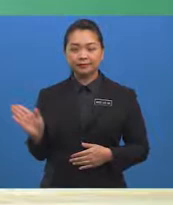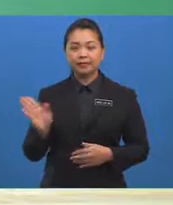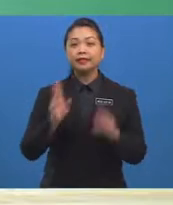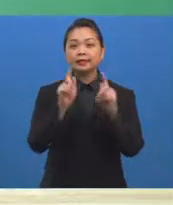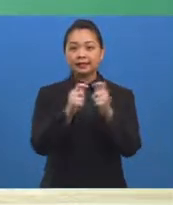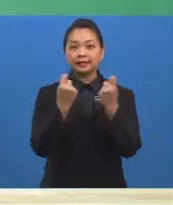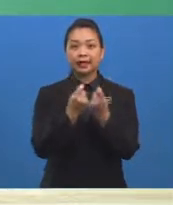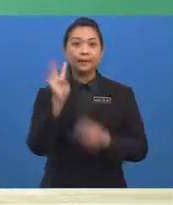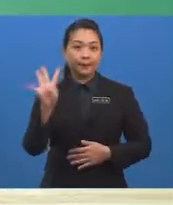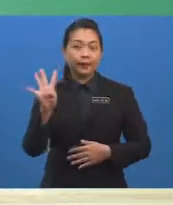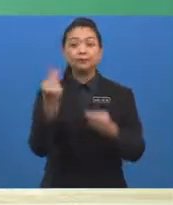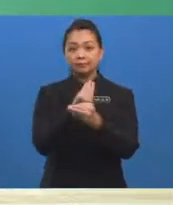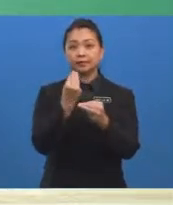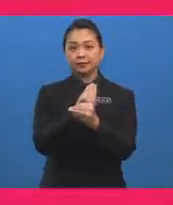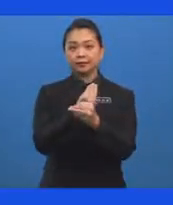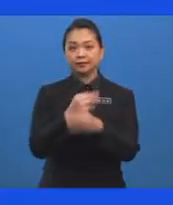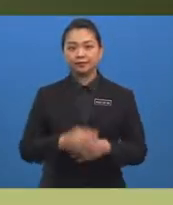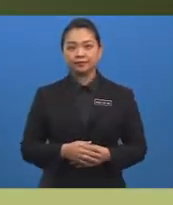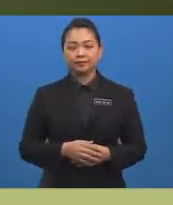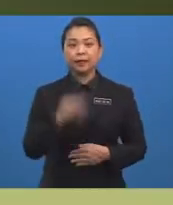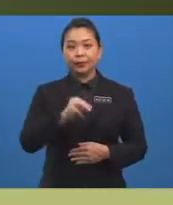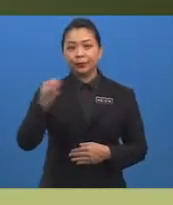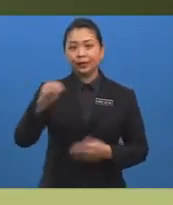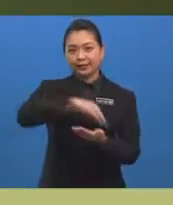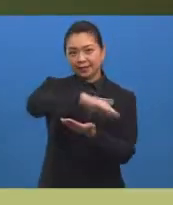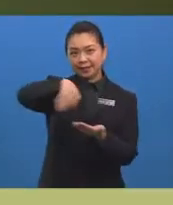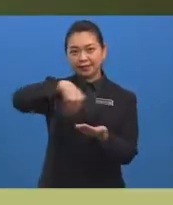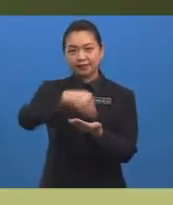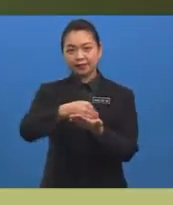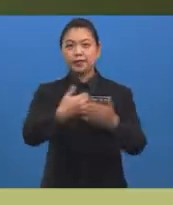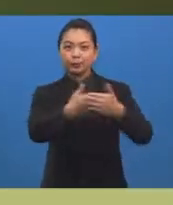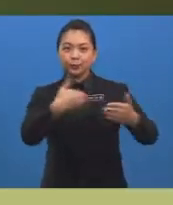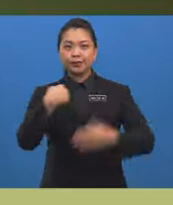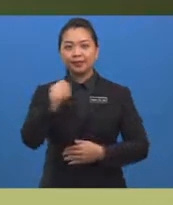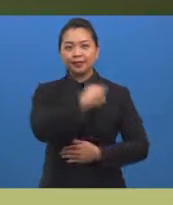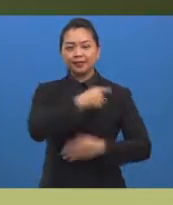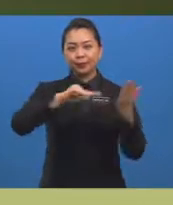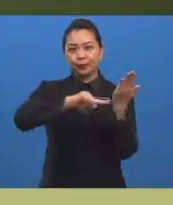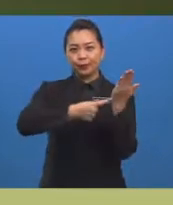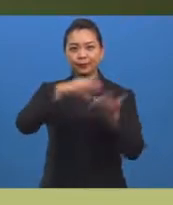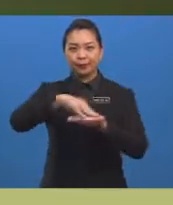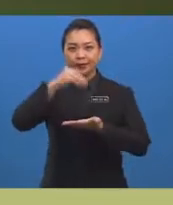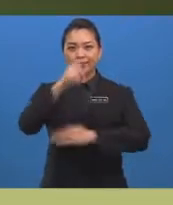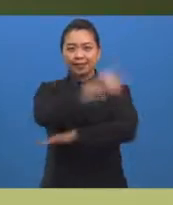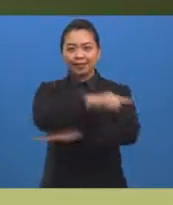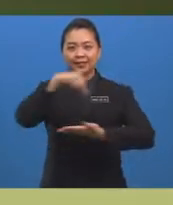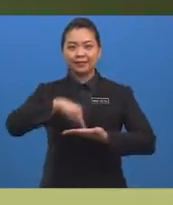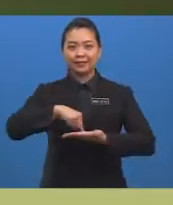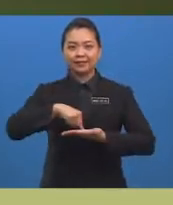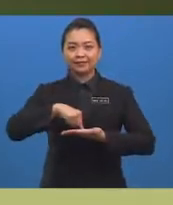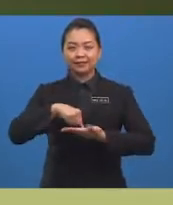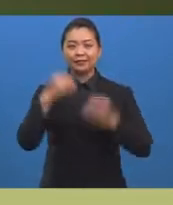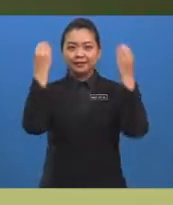tingkatan 4. Murid-murid sekalian, sebelum kita mulakan pembelajaran pada hari ini,